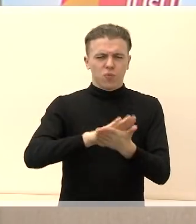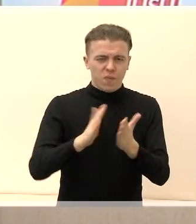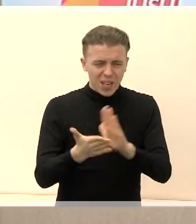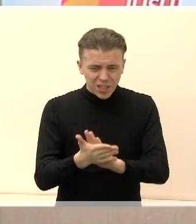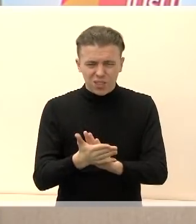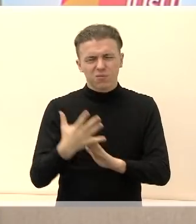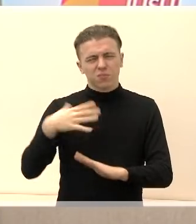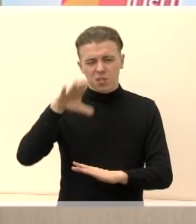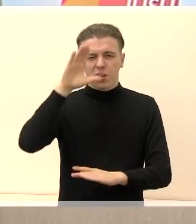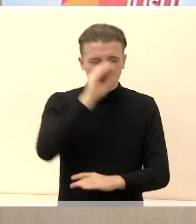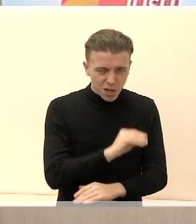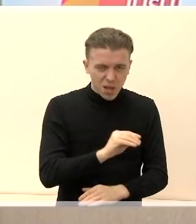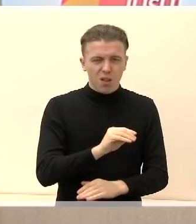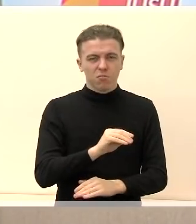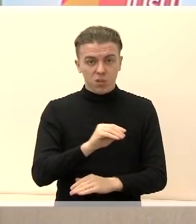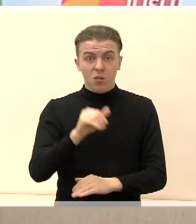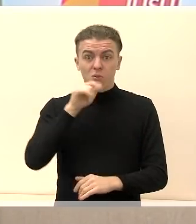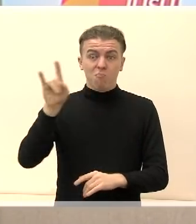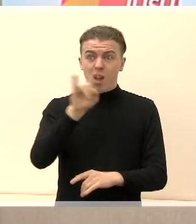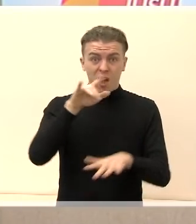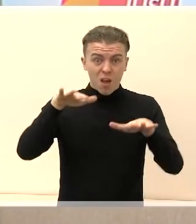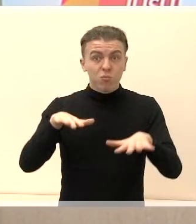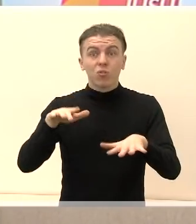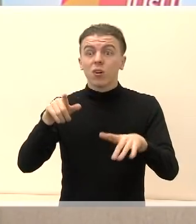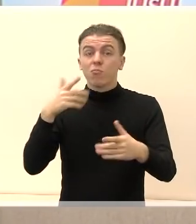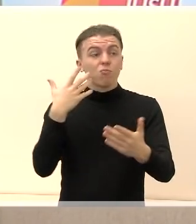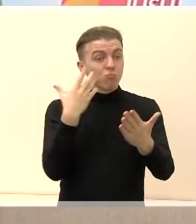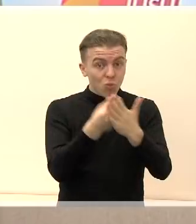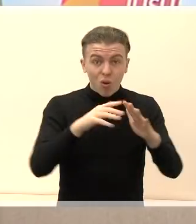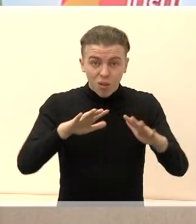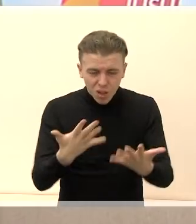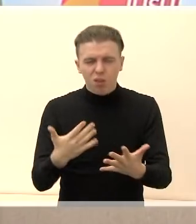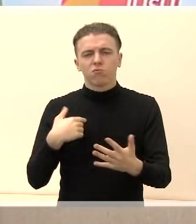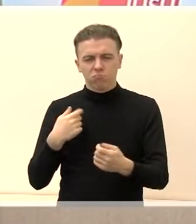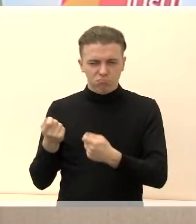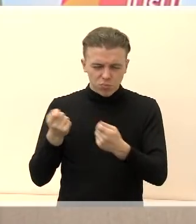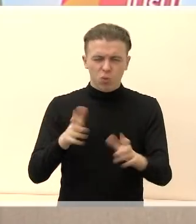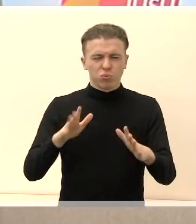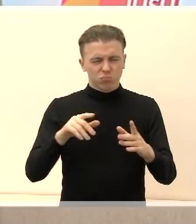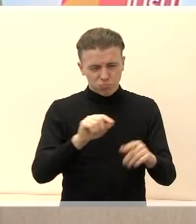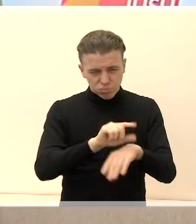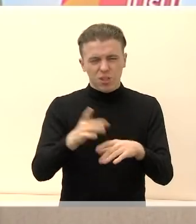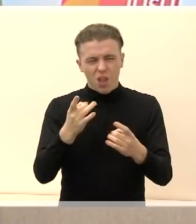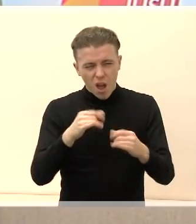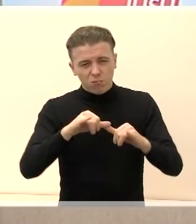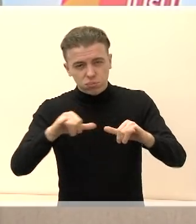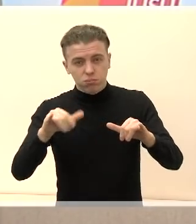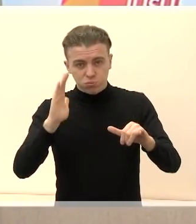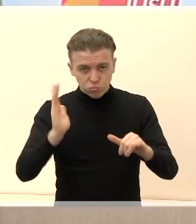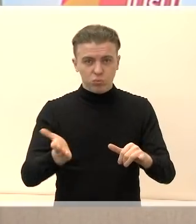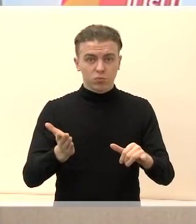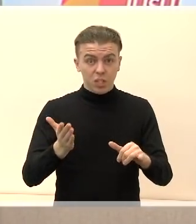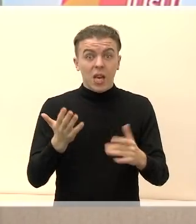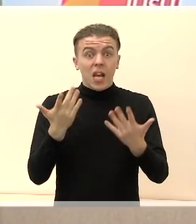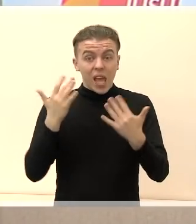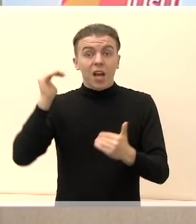ir visa, kas priklauso Marijampuliai, bus atnešta ir įdėkta tiek, kiek ir įsisavinta tiek, kiek